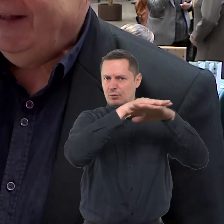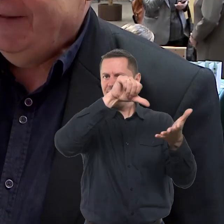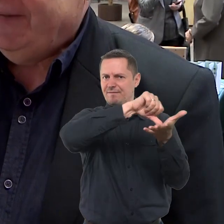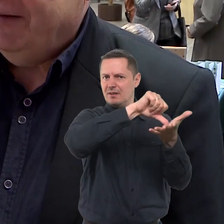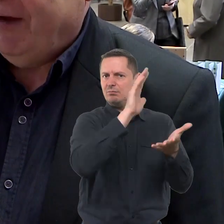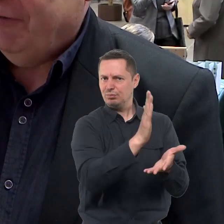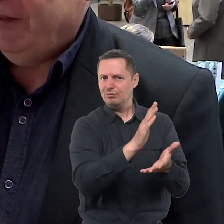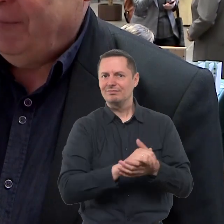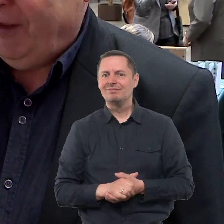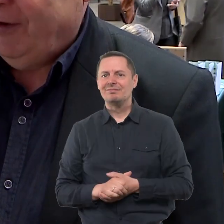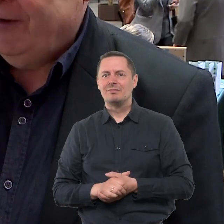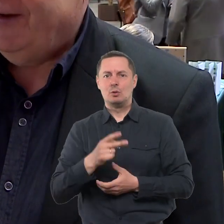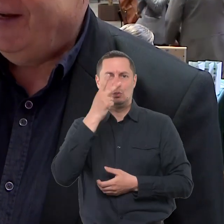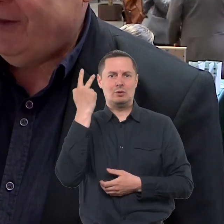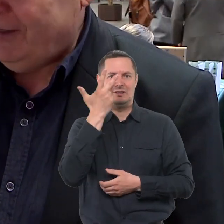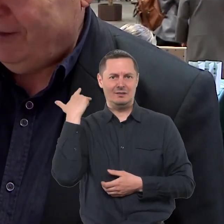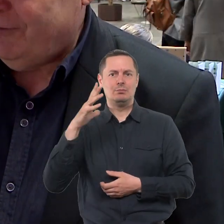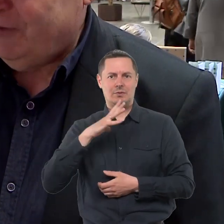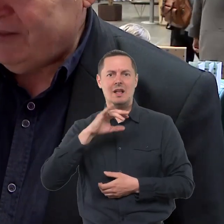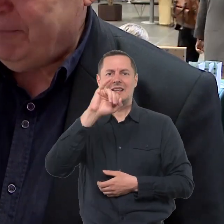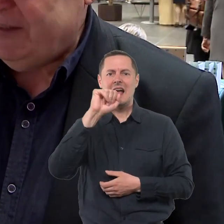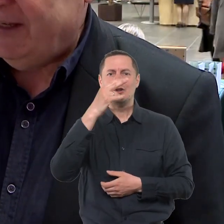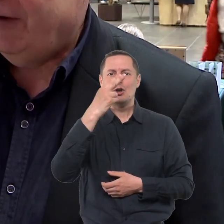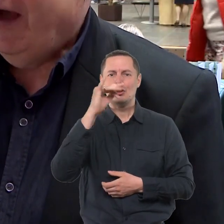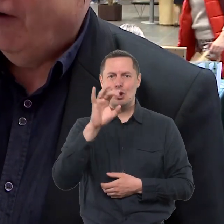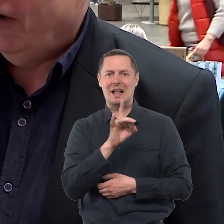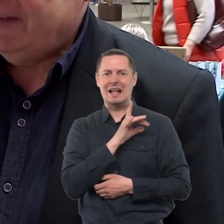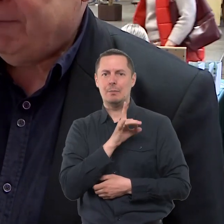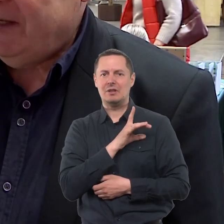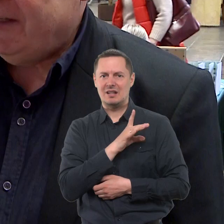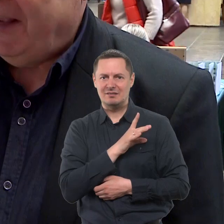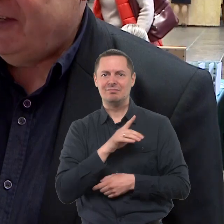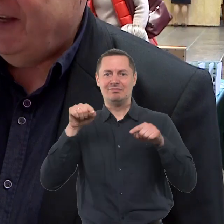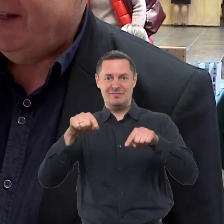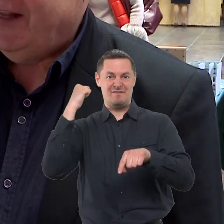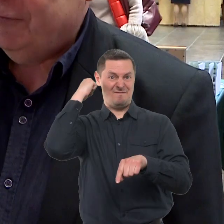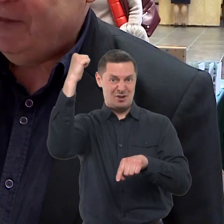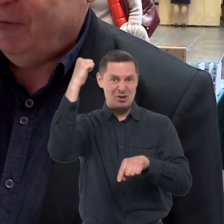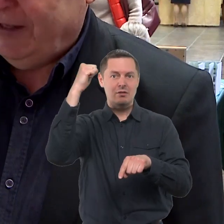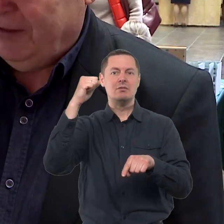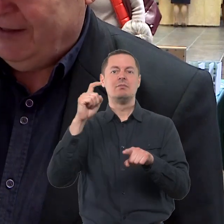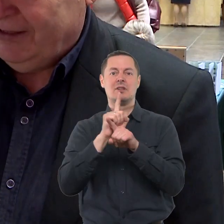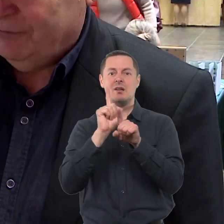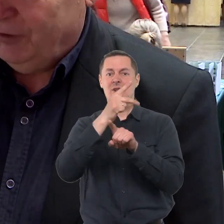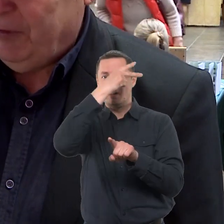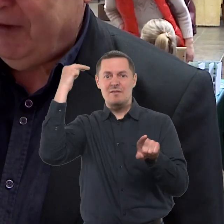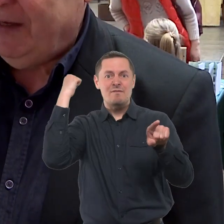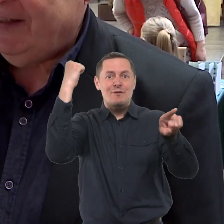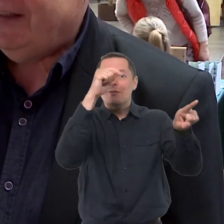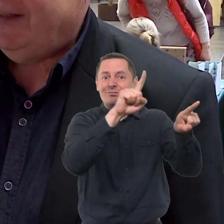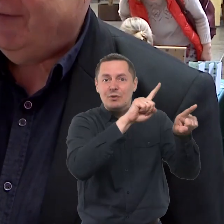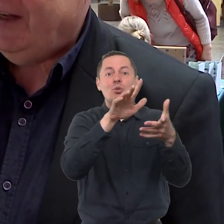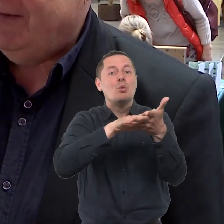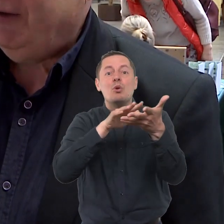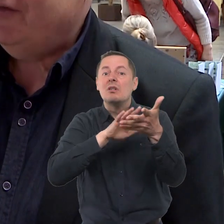komanda, dalyvavo ir laimėjo Lietuvos tą prizą, o tas prizas reiškia, kad Lietuvos, jeigu laimė Lietuvoj pirmą